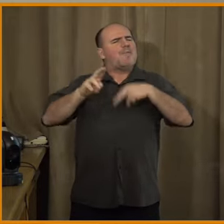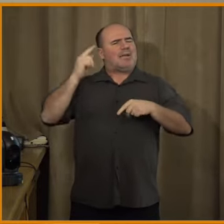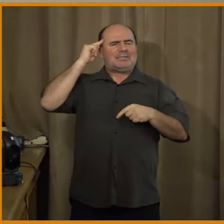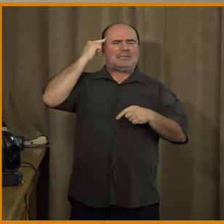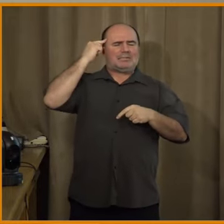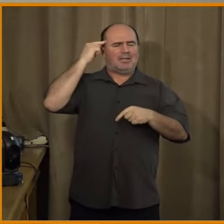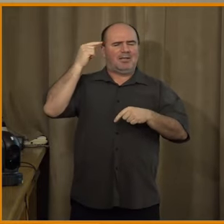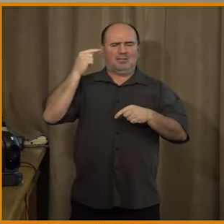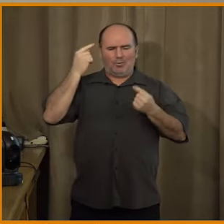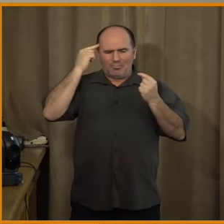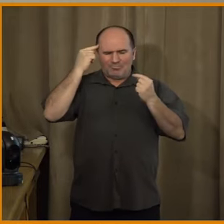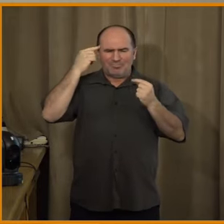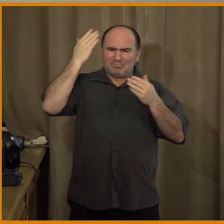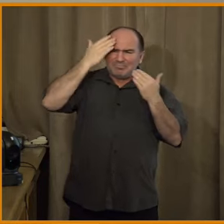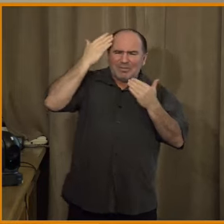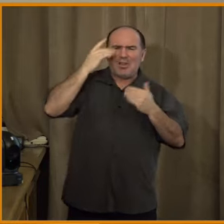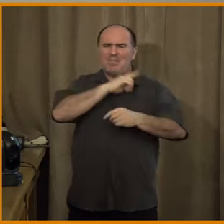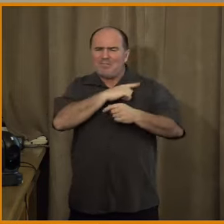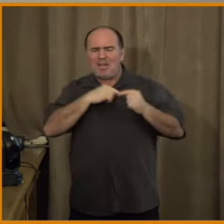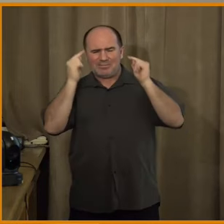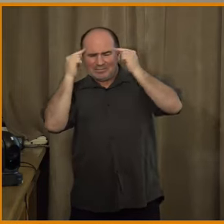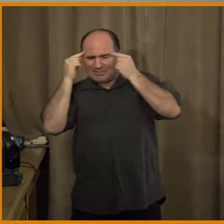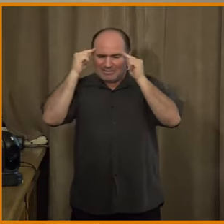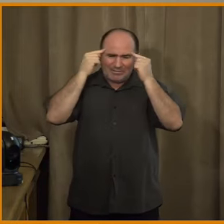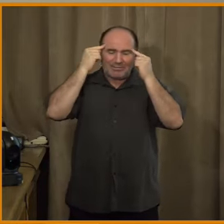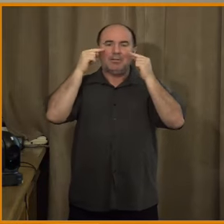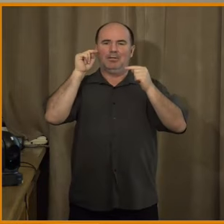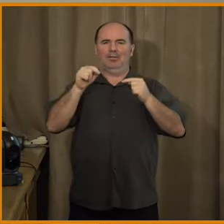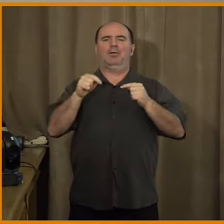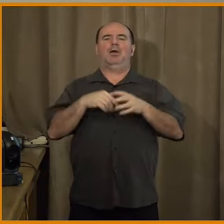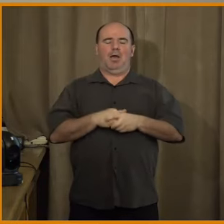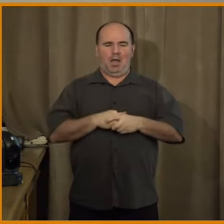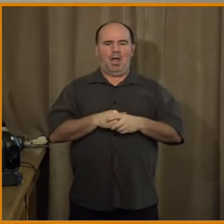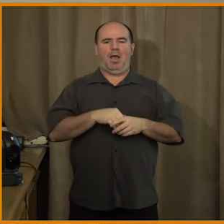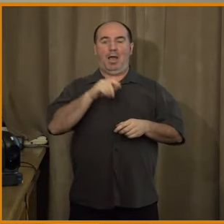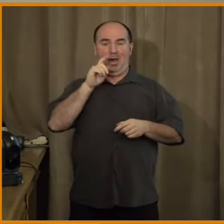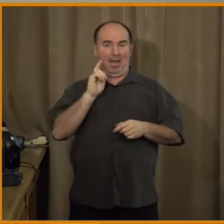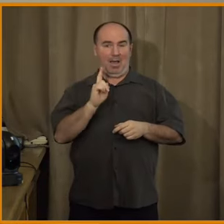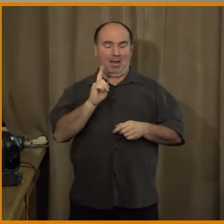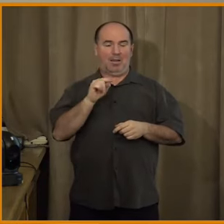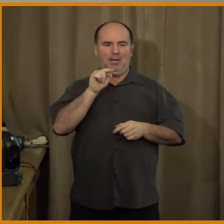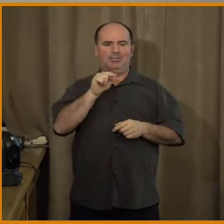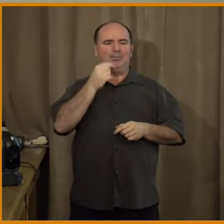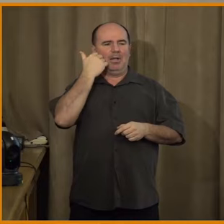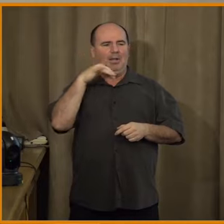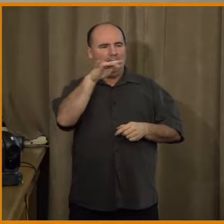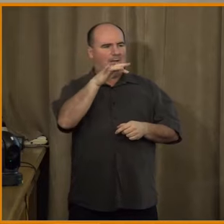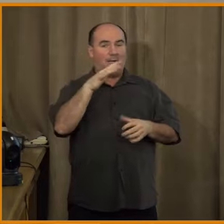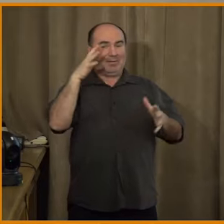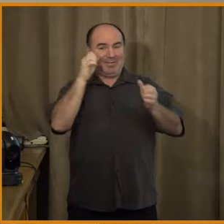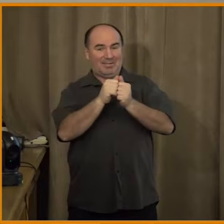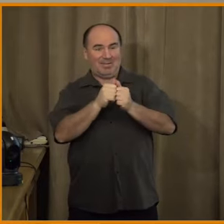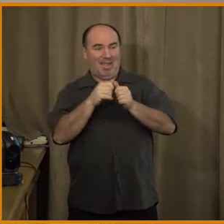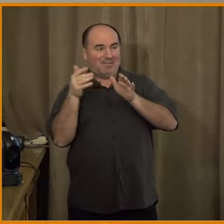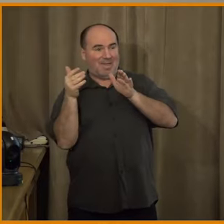ukazuje, je to, že oni jsou velice skeptičtí, kritičtí a nedůvěřiví ovšem směrem k